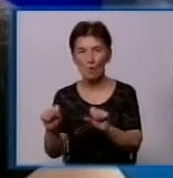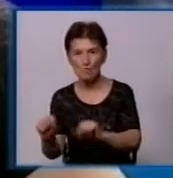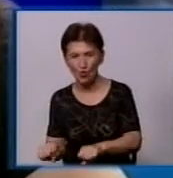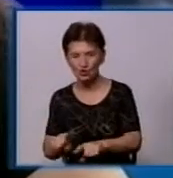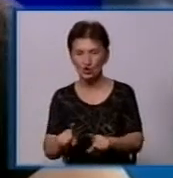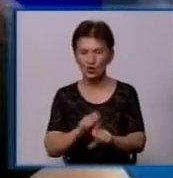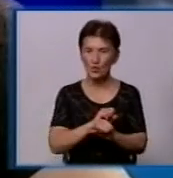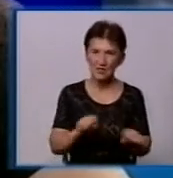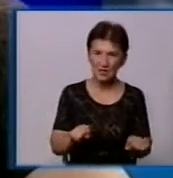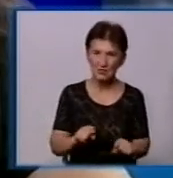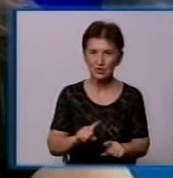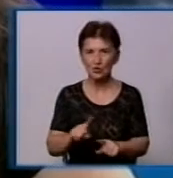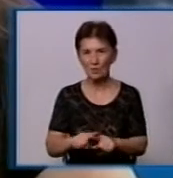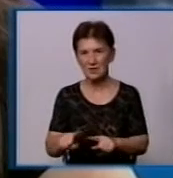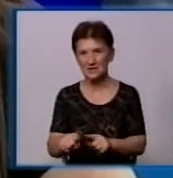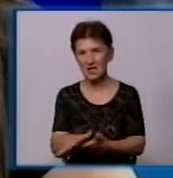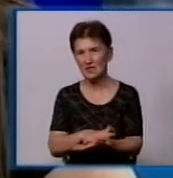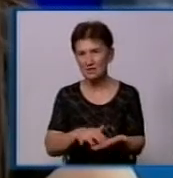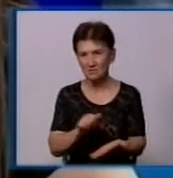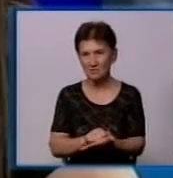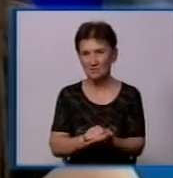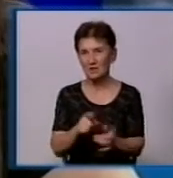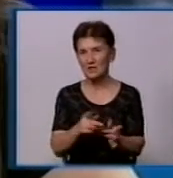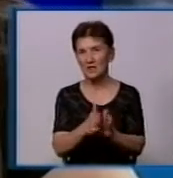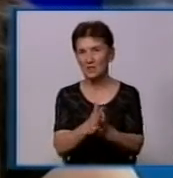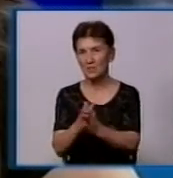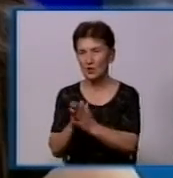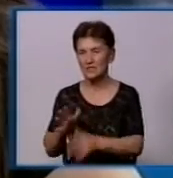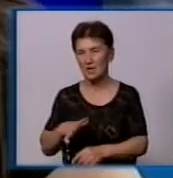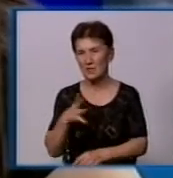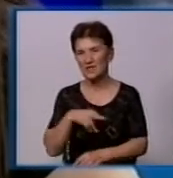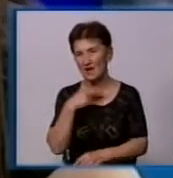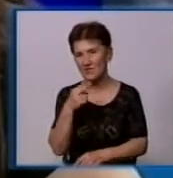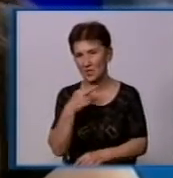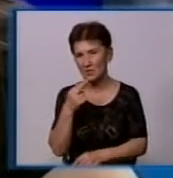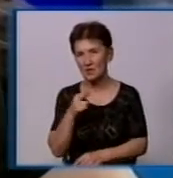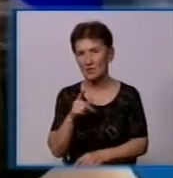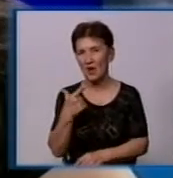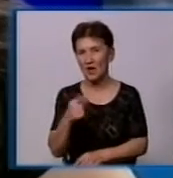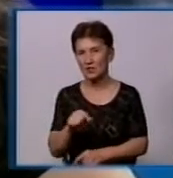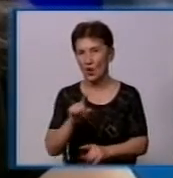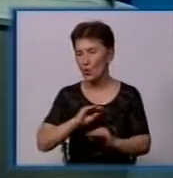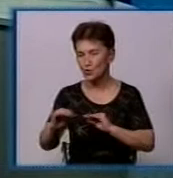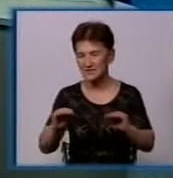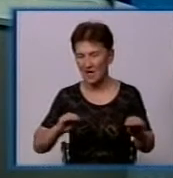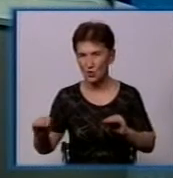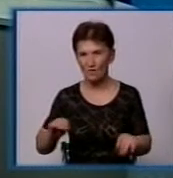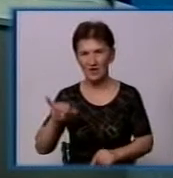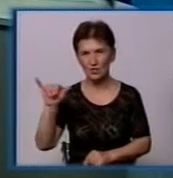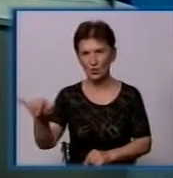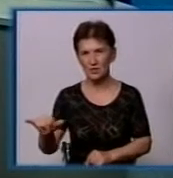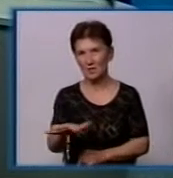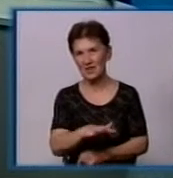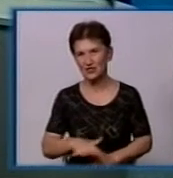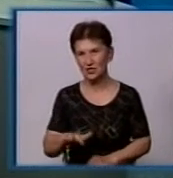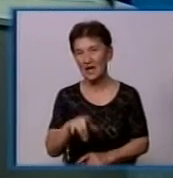і просили бути внимателими тим контейнерам, які встановлені на контейнерних площадках.